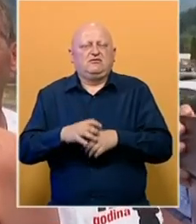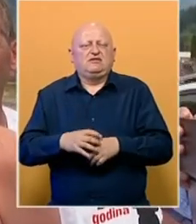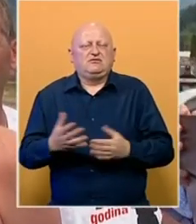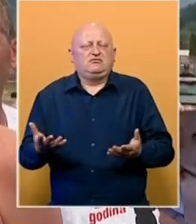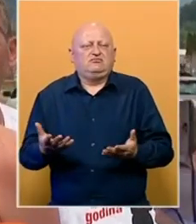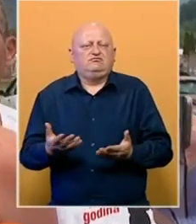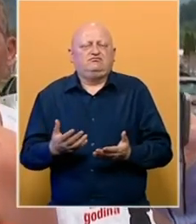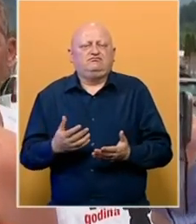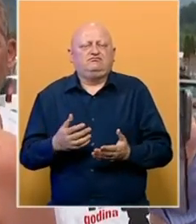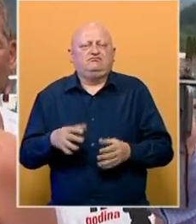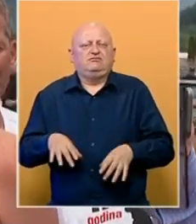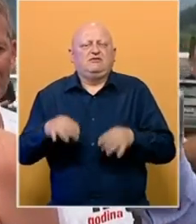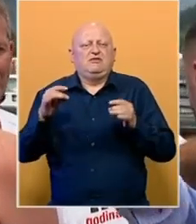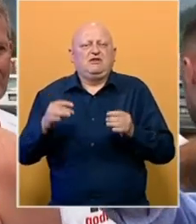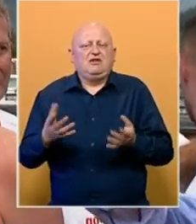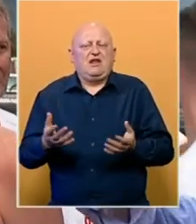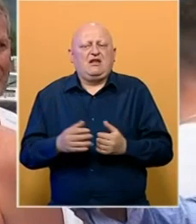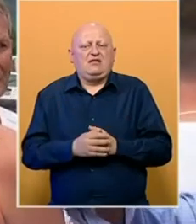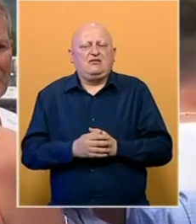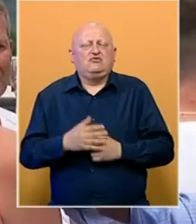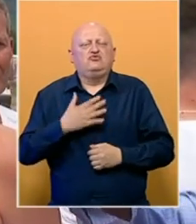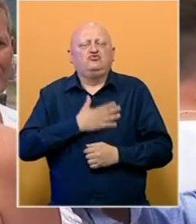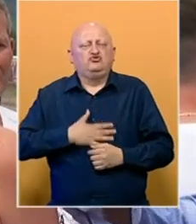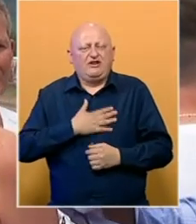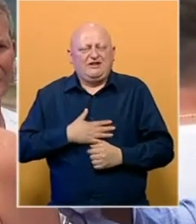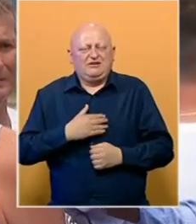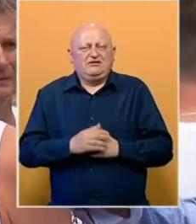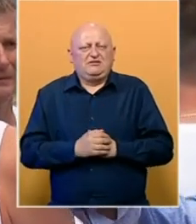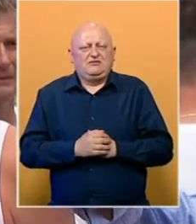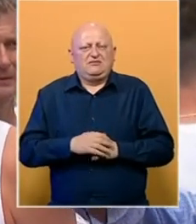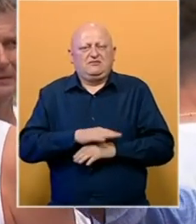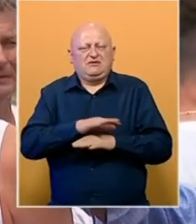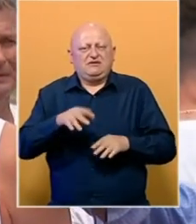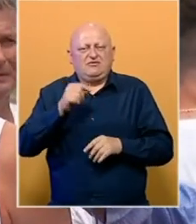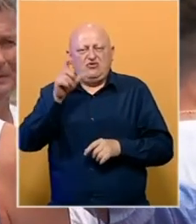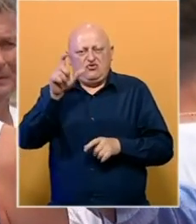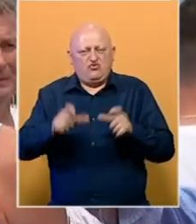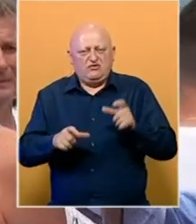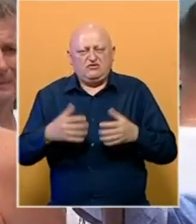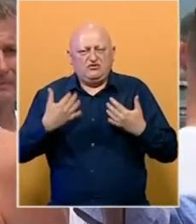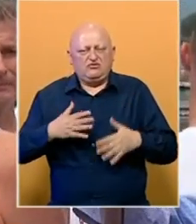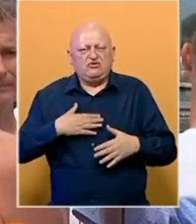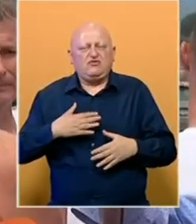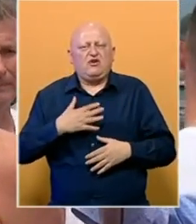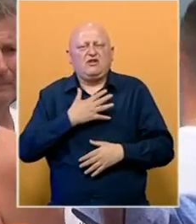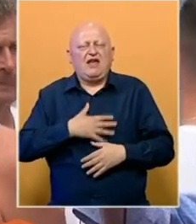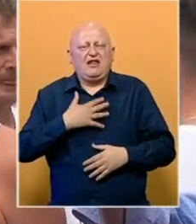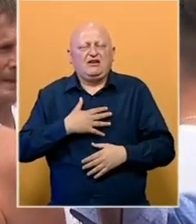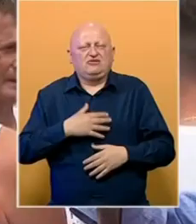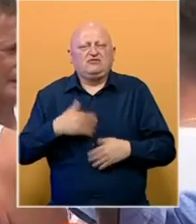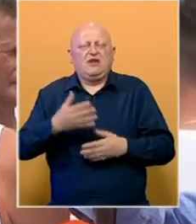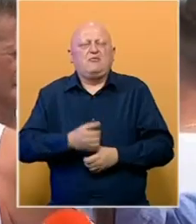motivaciju nalazim u želji da svim onim ljudima koji su izgubili svoje najmilije dajmo